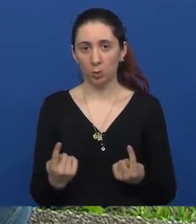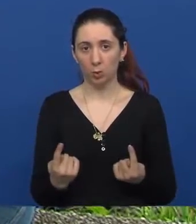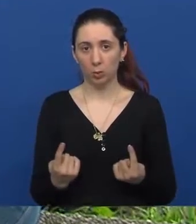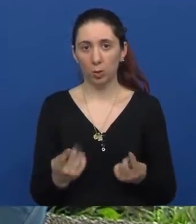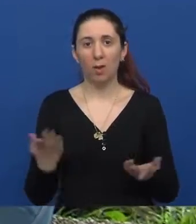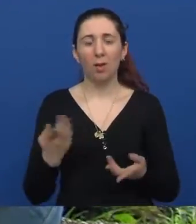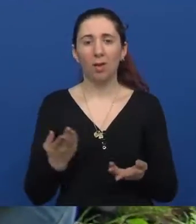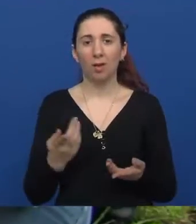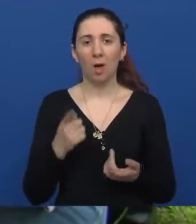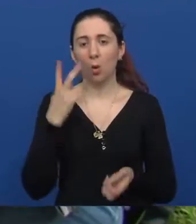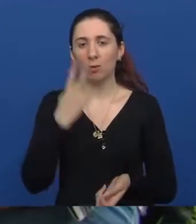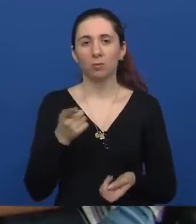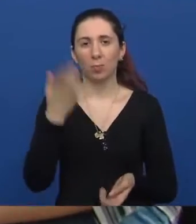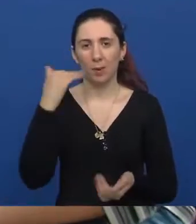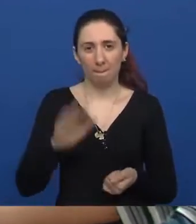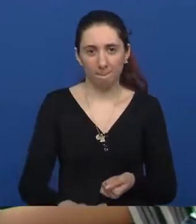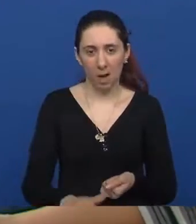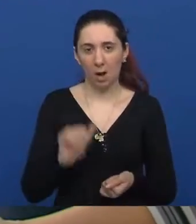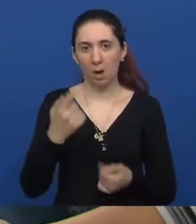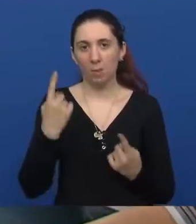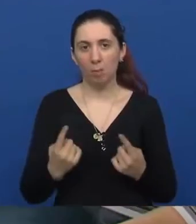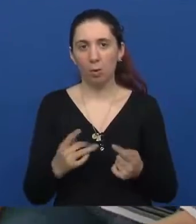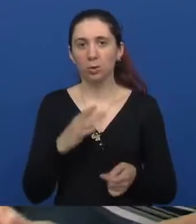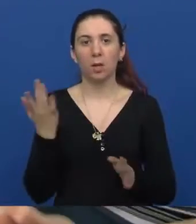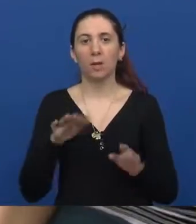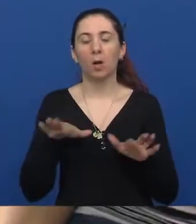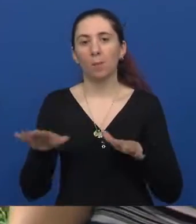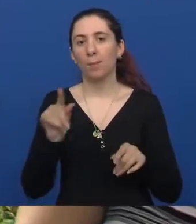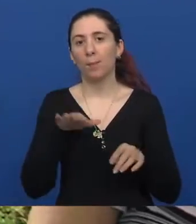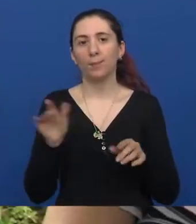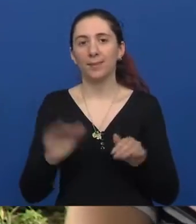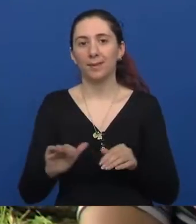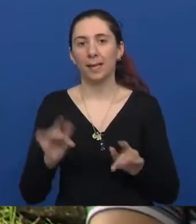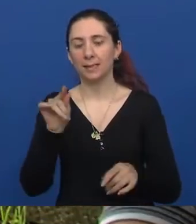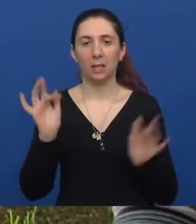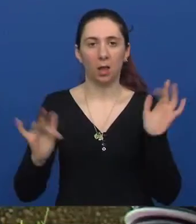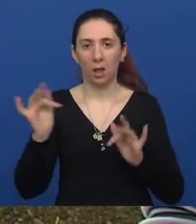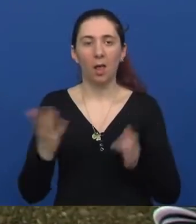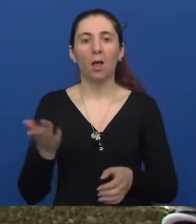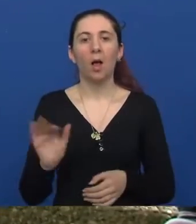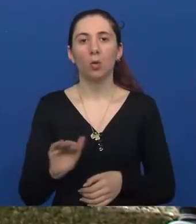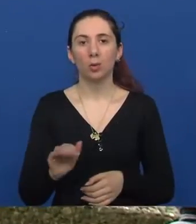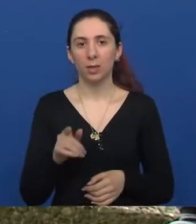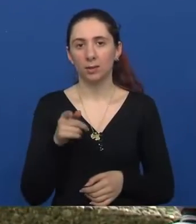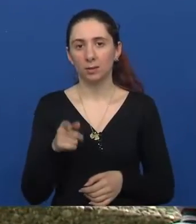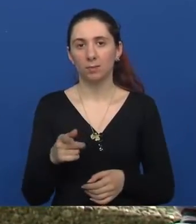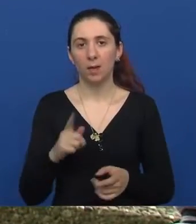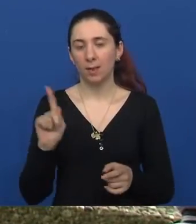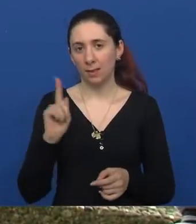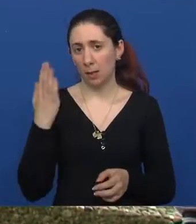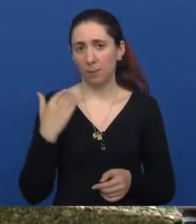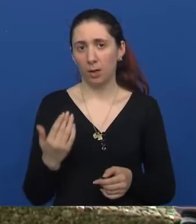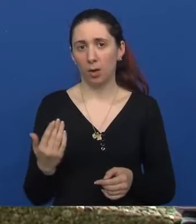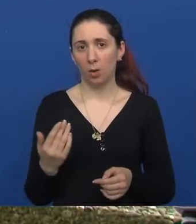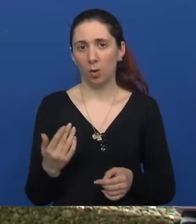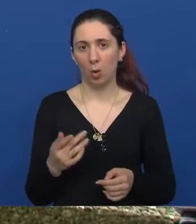Zapravo, kako je izgledalo tvoje djetinstvo? Jesi li postojala možda i zadirkivanja? Kako su djeca reagirala na tebe? Pretpostavljam da nije uvijek bilo